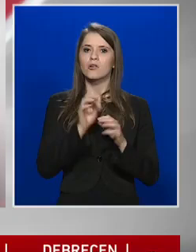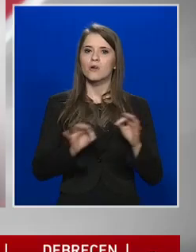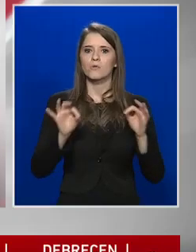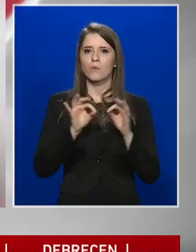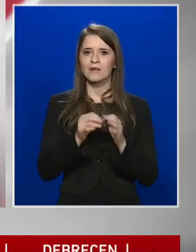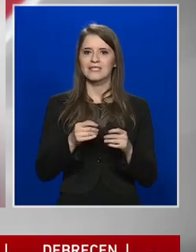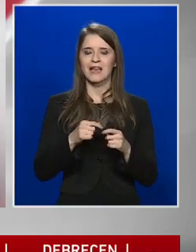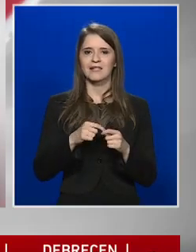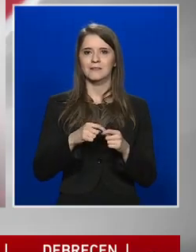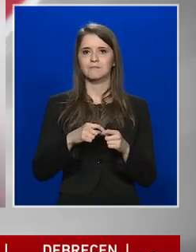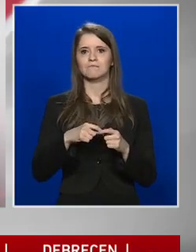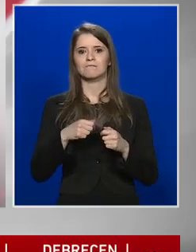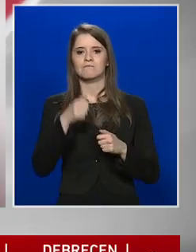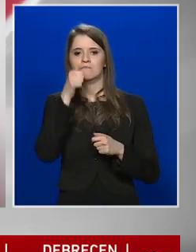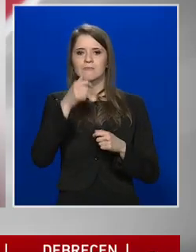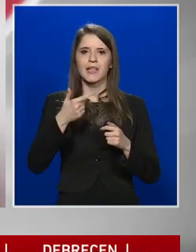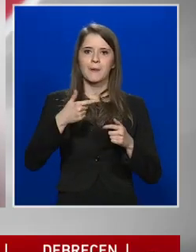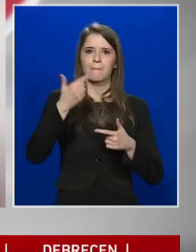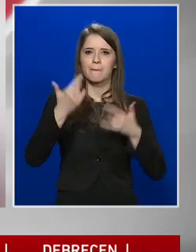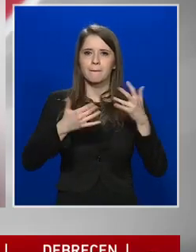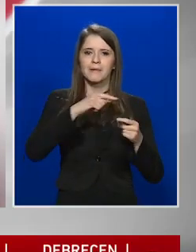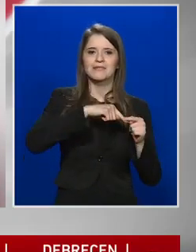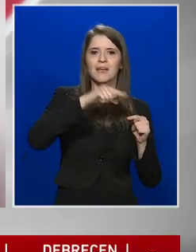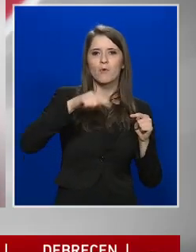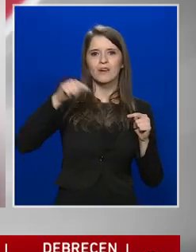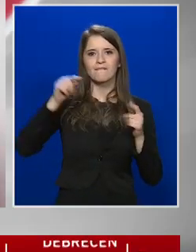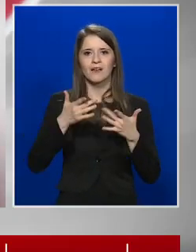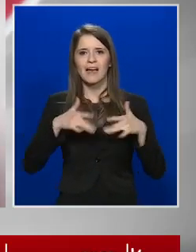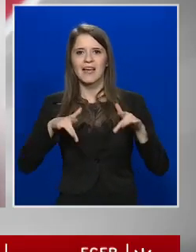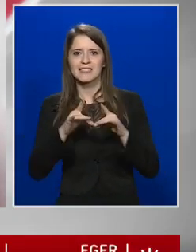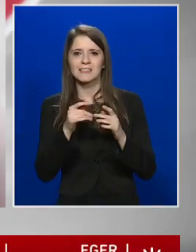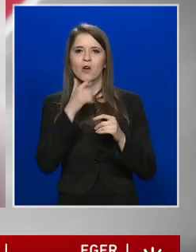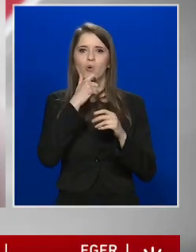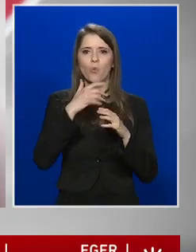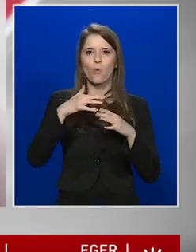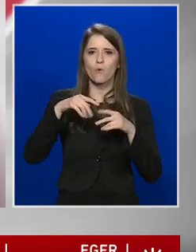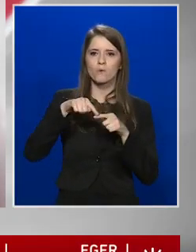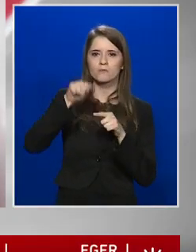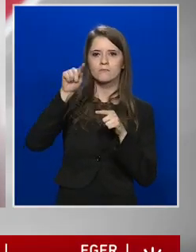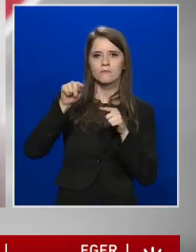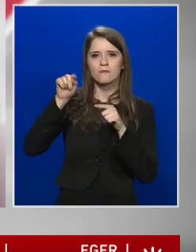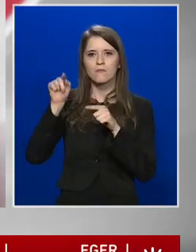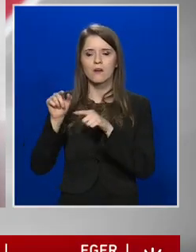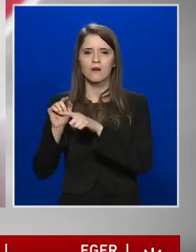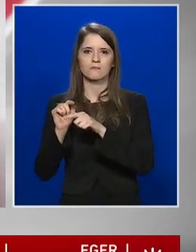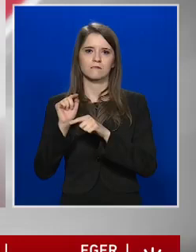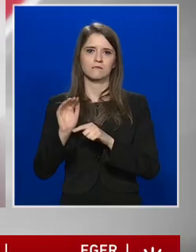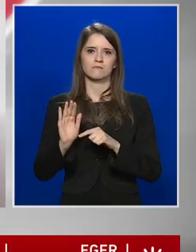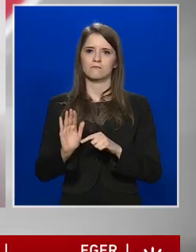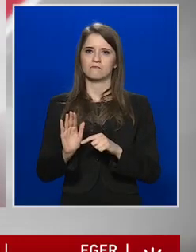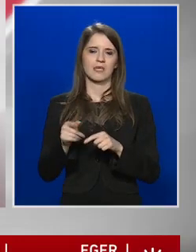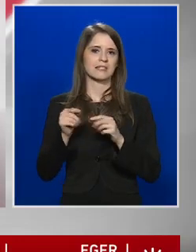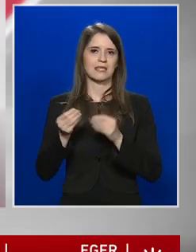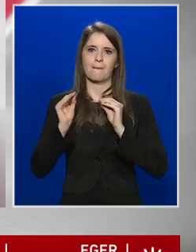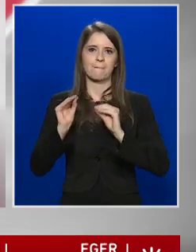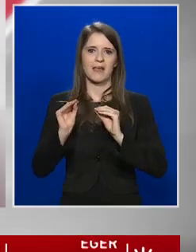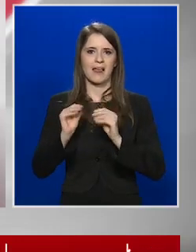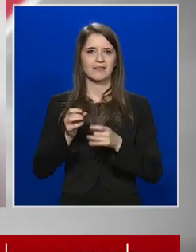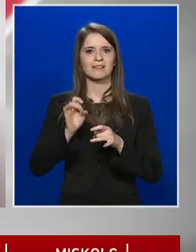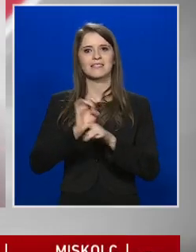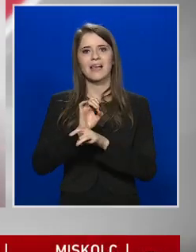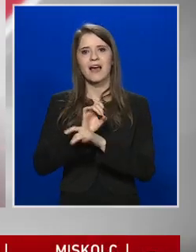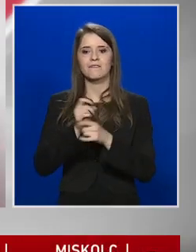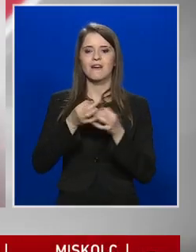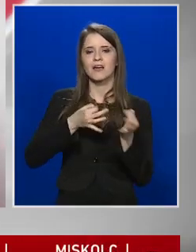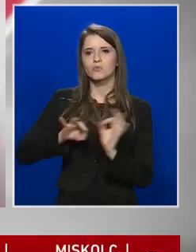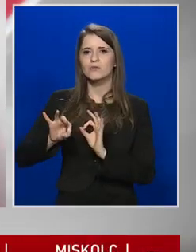demográfiai helyzetének megfelelően nem jelentez járványügyi